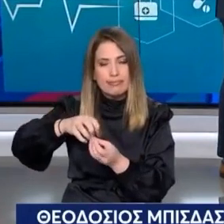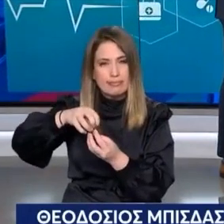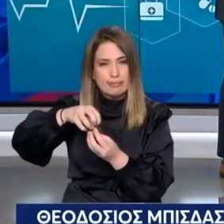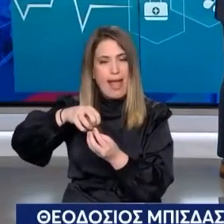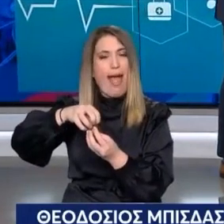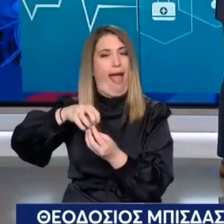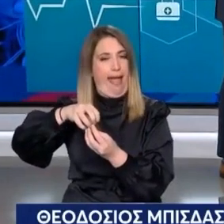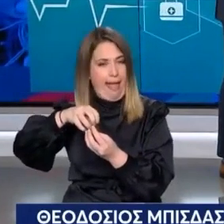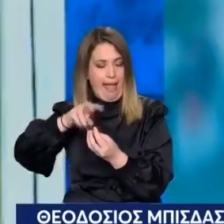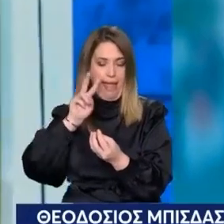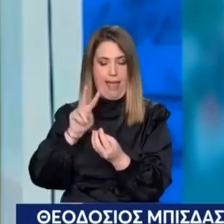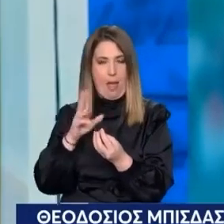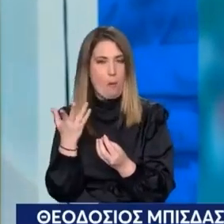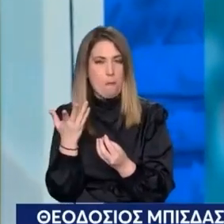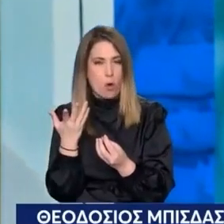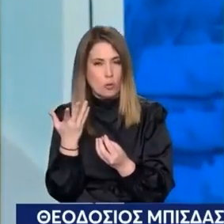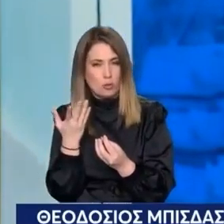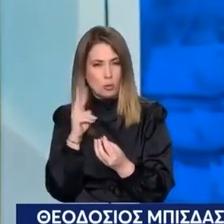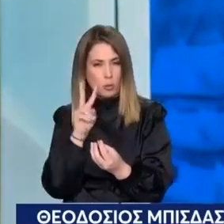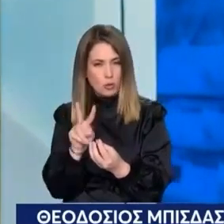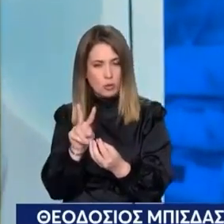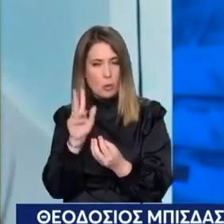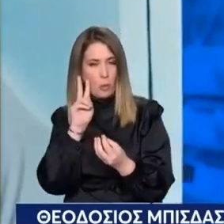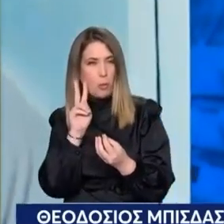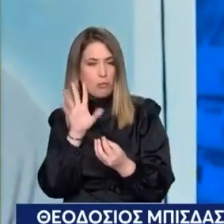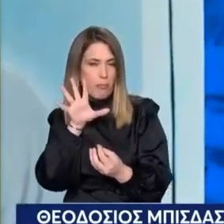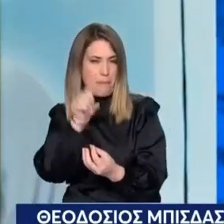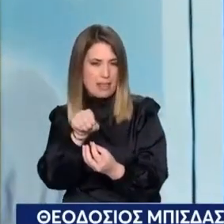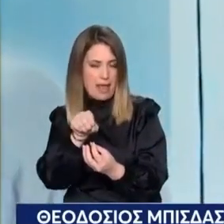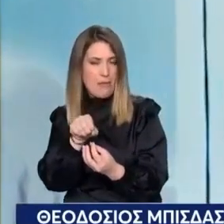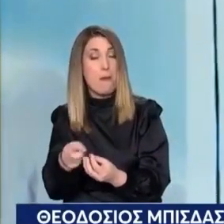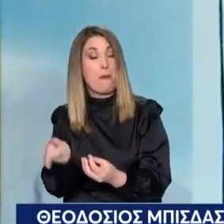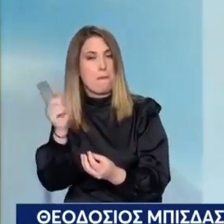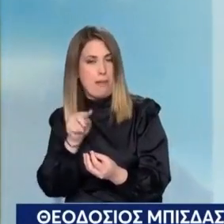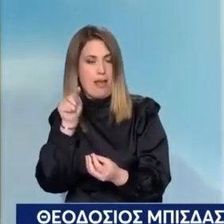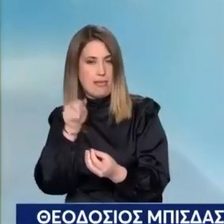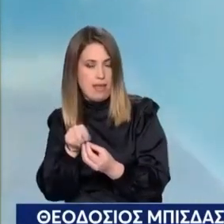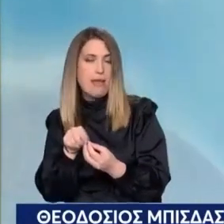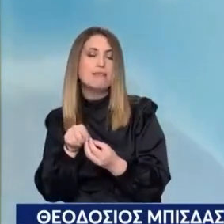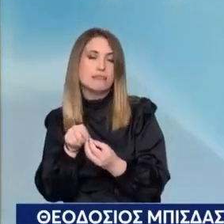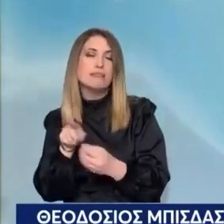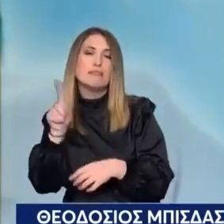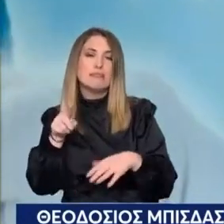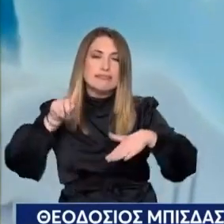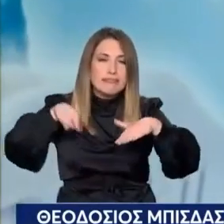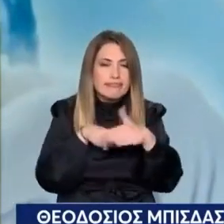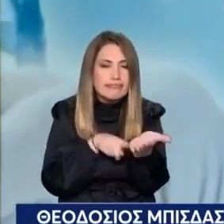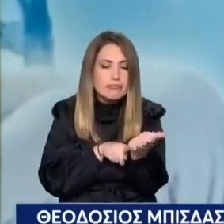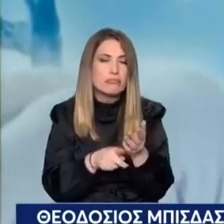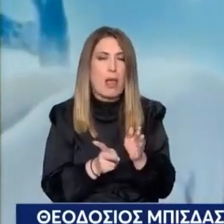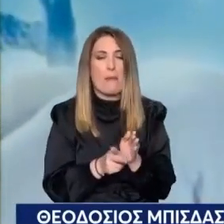προβλέψουμε οτιδήποτε θα συμβεί στον ασθενή Και μετά δείχνουμε στον ασθενή την επέμβαση του πως θα είναι Και έρχεται ο ασθενής και κάνει την